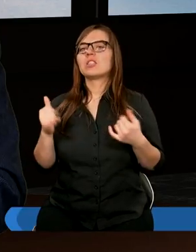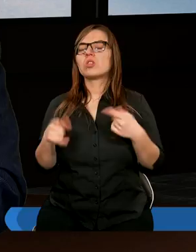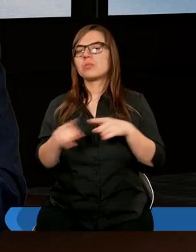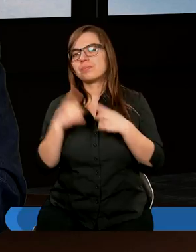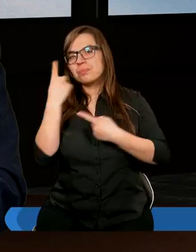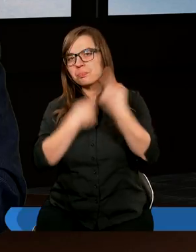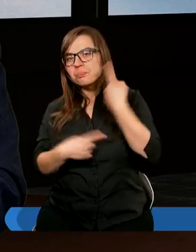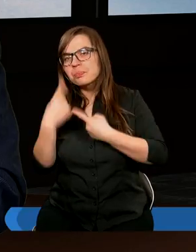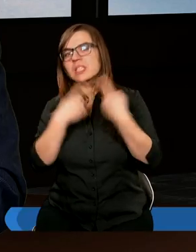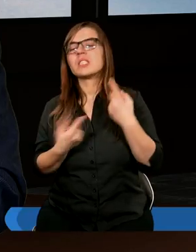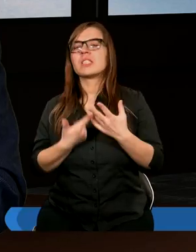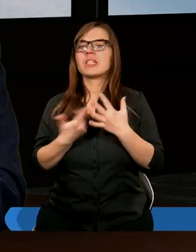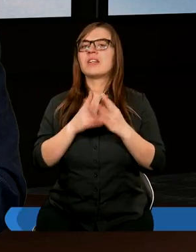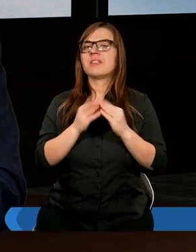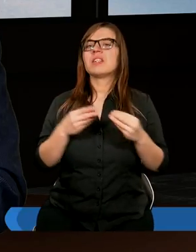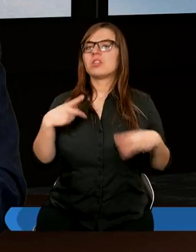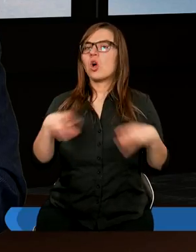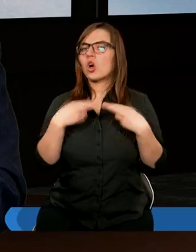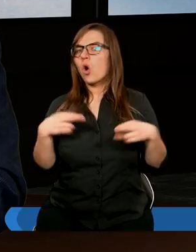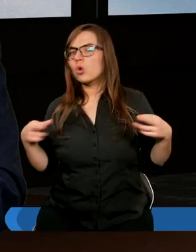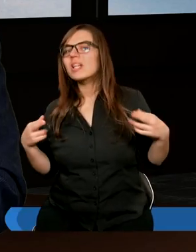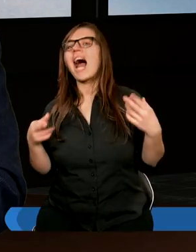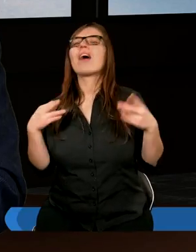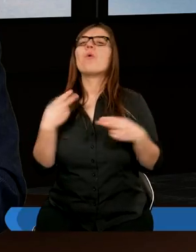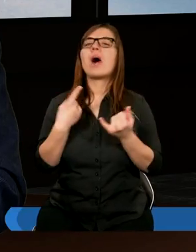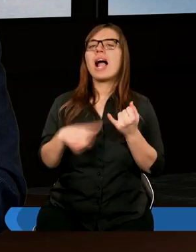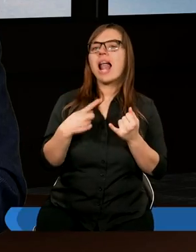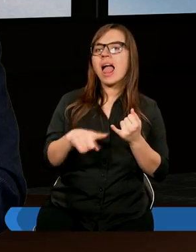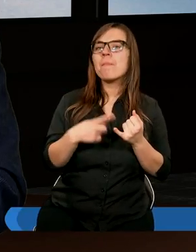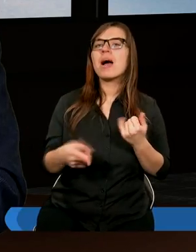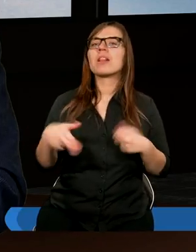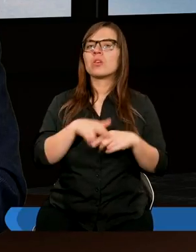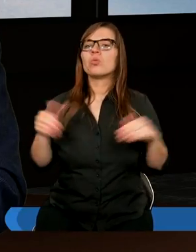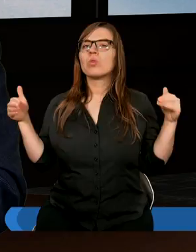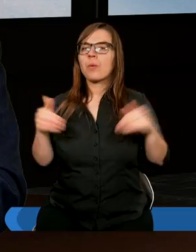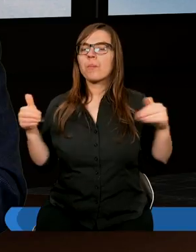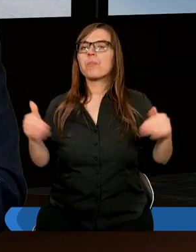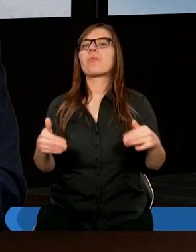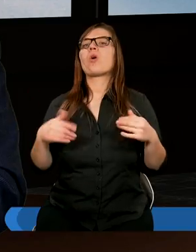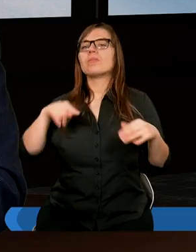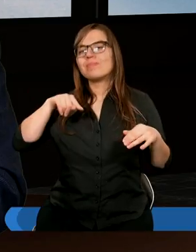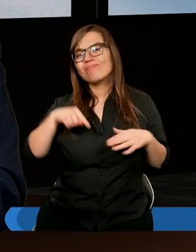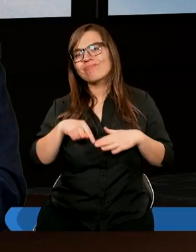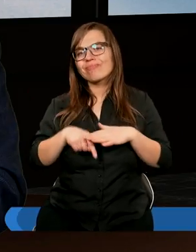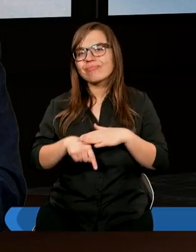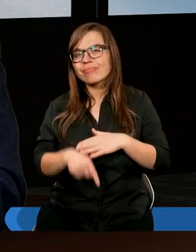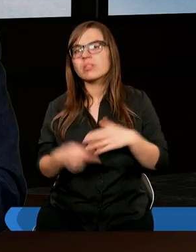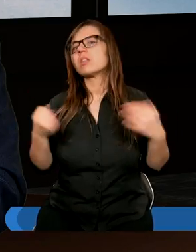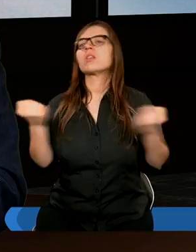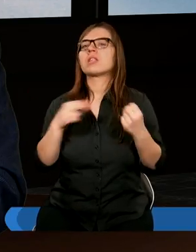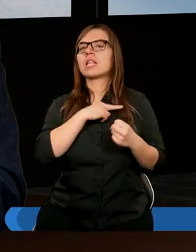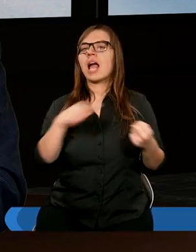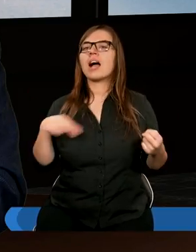rozmyślanie. To są tego rodzaju elementy, które mogą pogłębić nasze